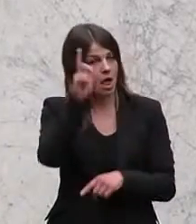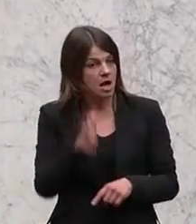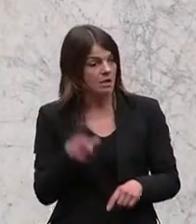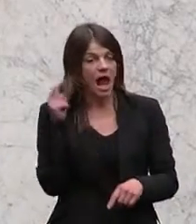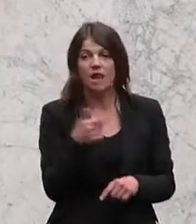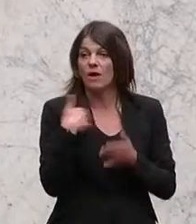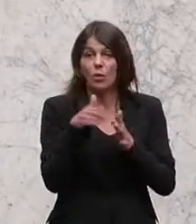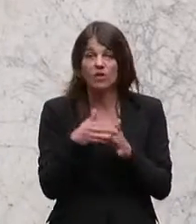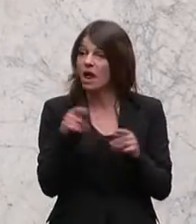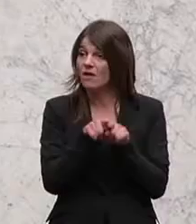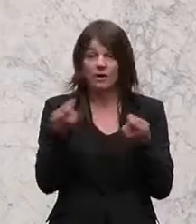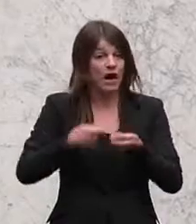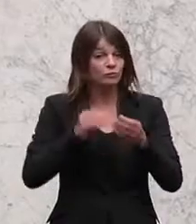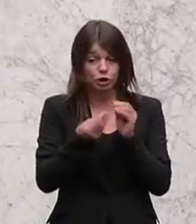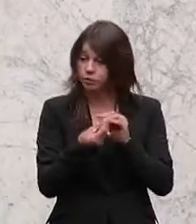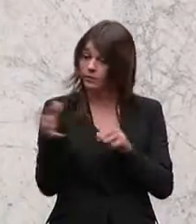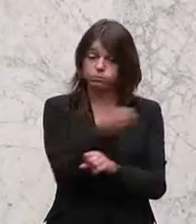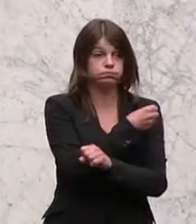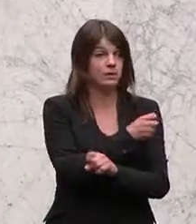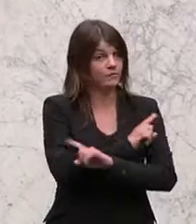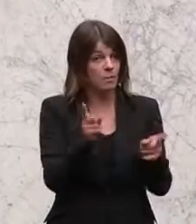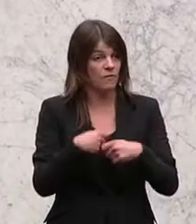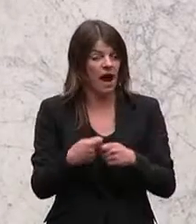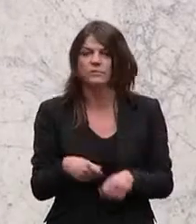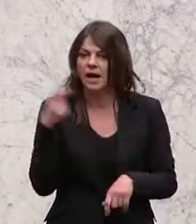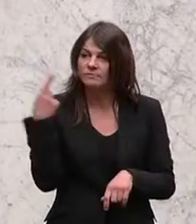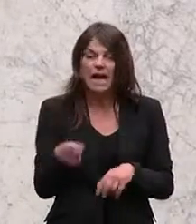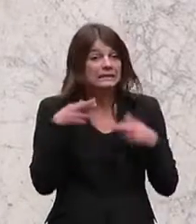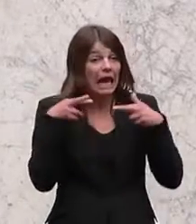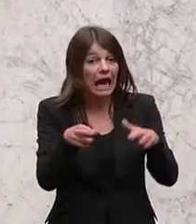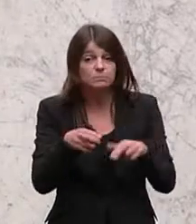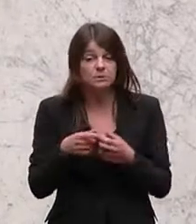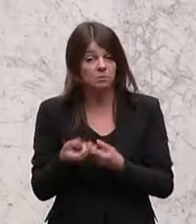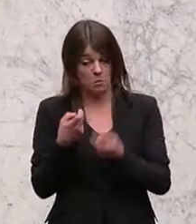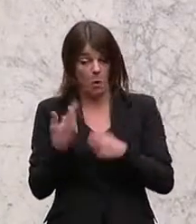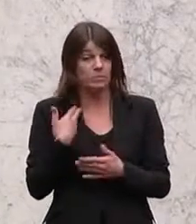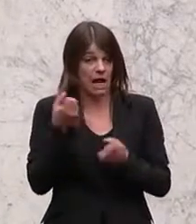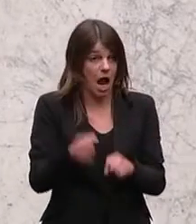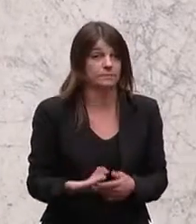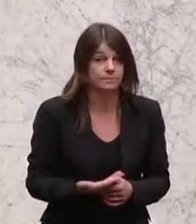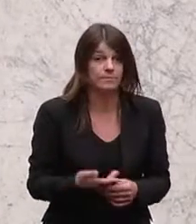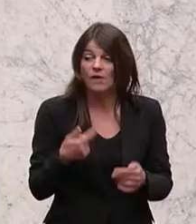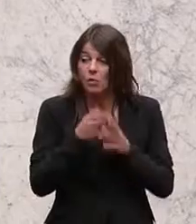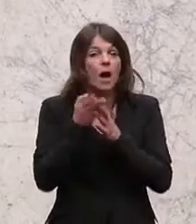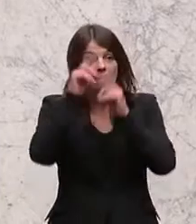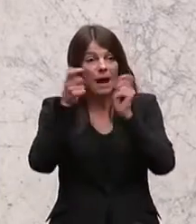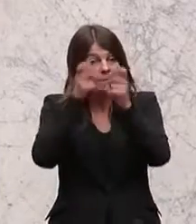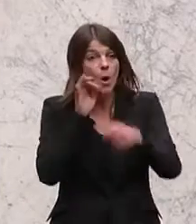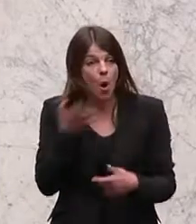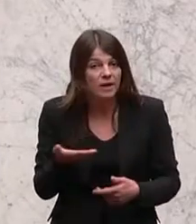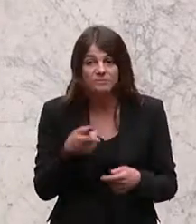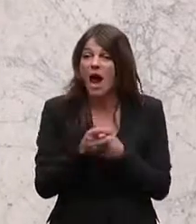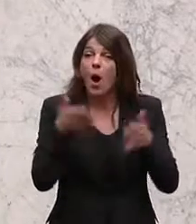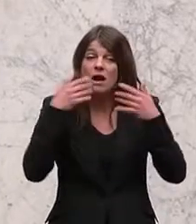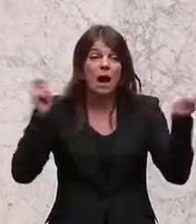Nutella aus den Regalen genommen, dass eine der Säuren krebserregend ist bei Palmöl und was da für ein Klimawandel verursacht